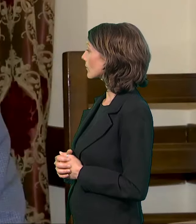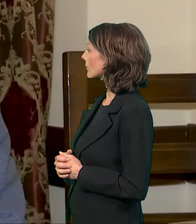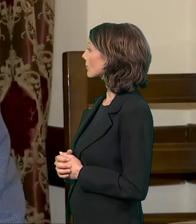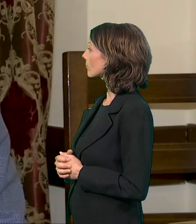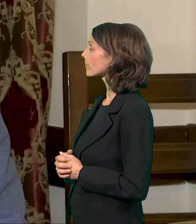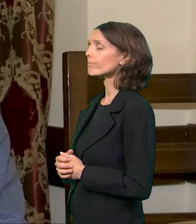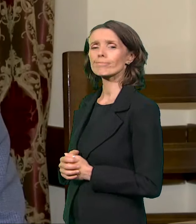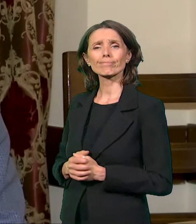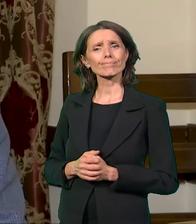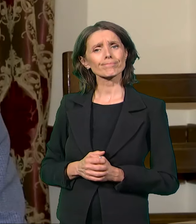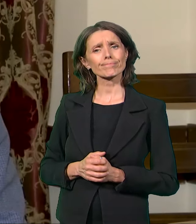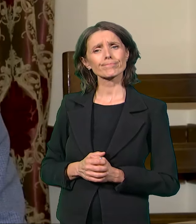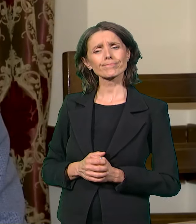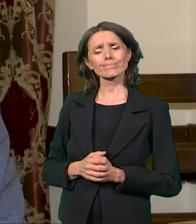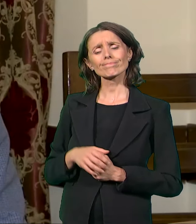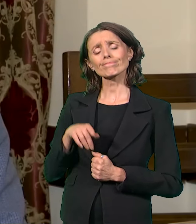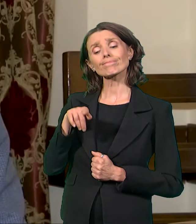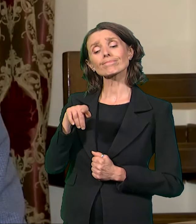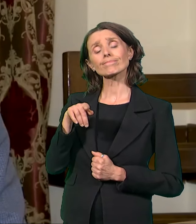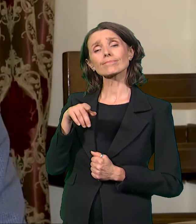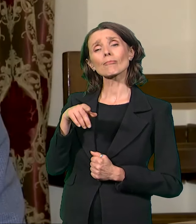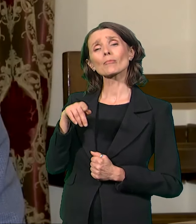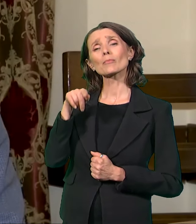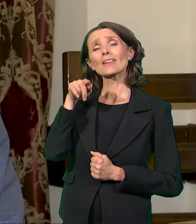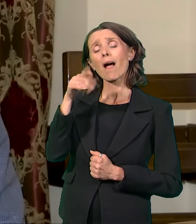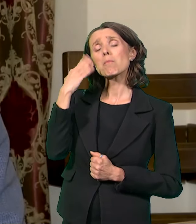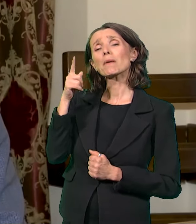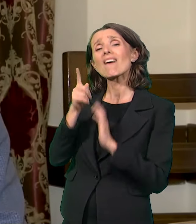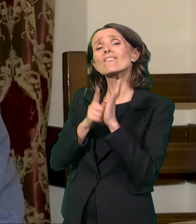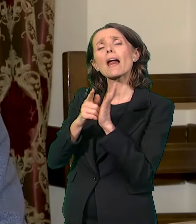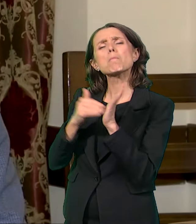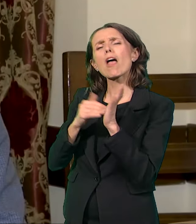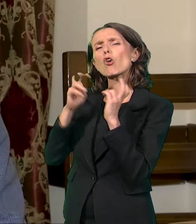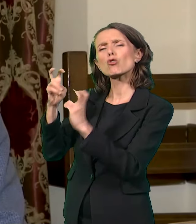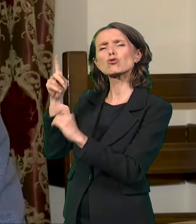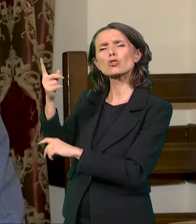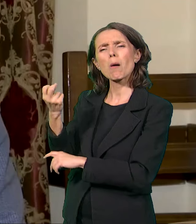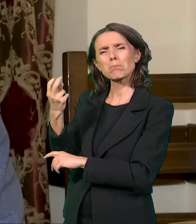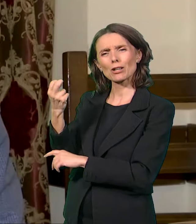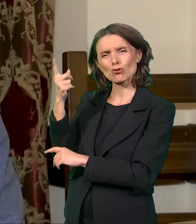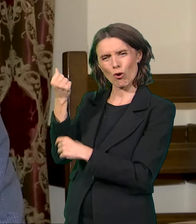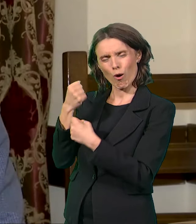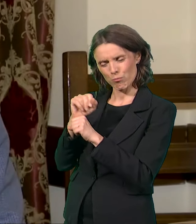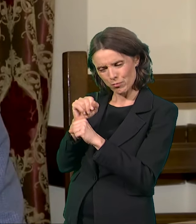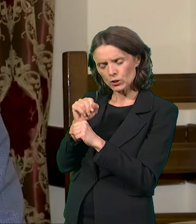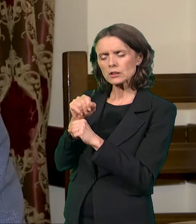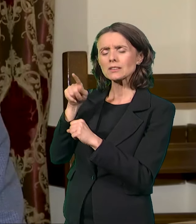Najveći posao, one su još otkrili dok su bili u Brčkom, pitanja šljiva.